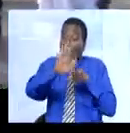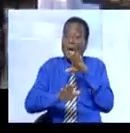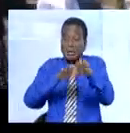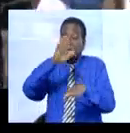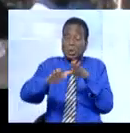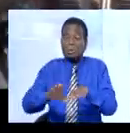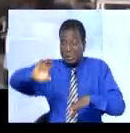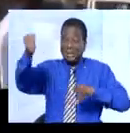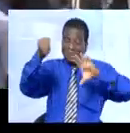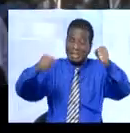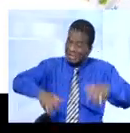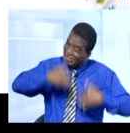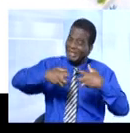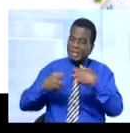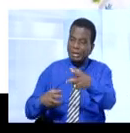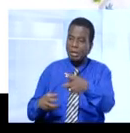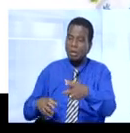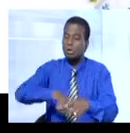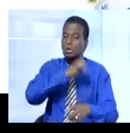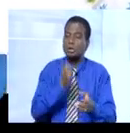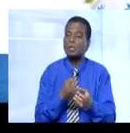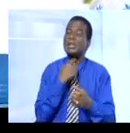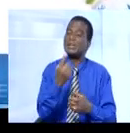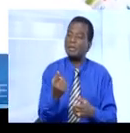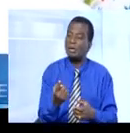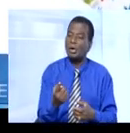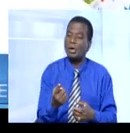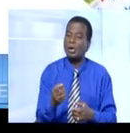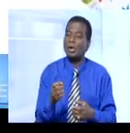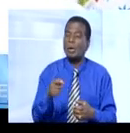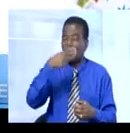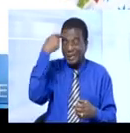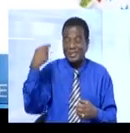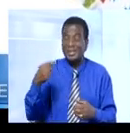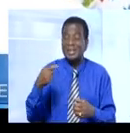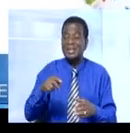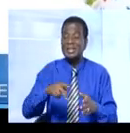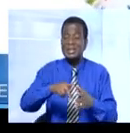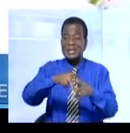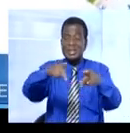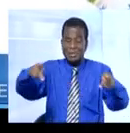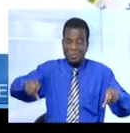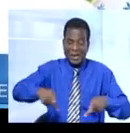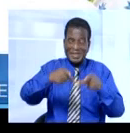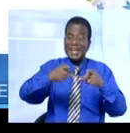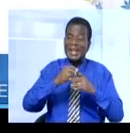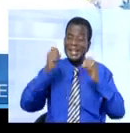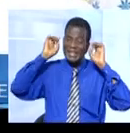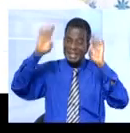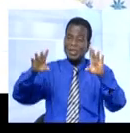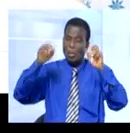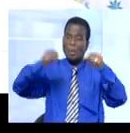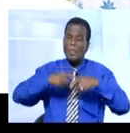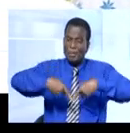réalisation de cet édifice. Le maire lui-même avait dit à cause de la dangerosité du carrefour on ne peut pas vous permettre